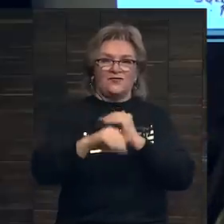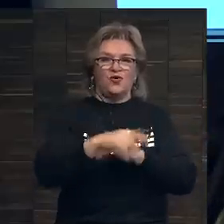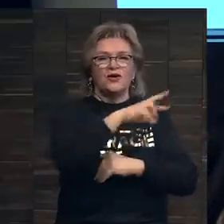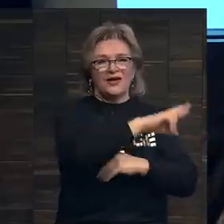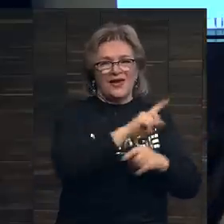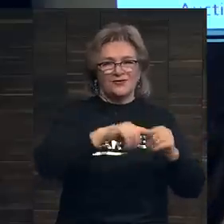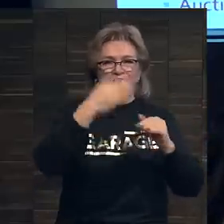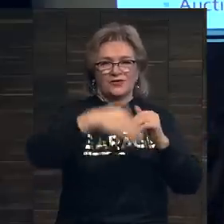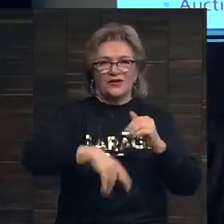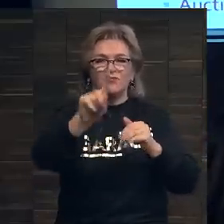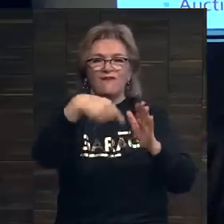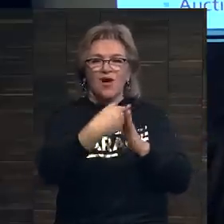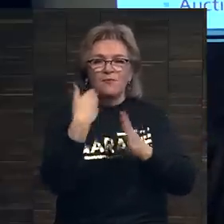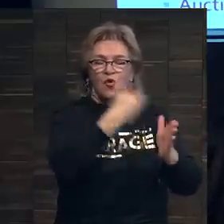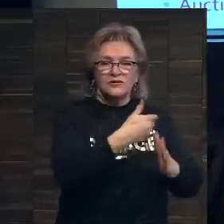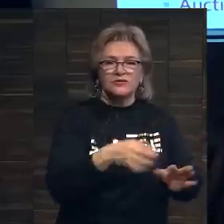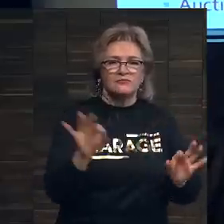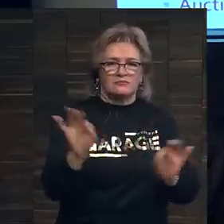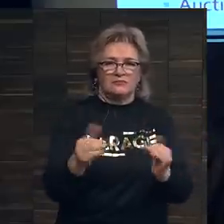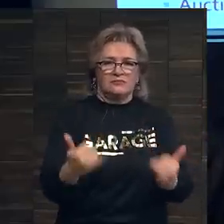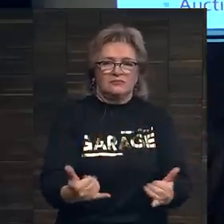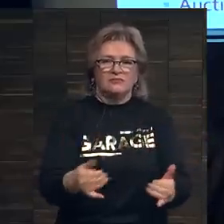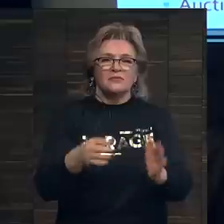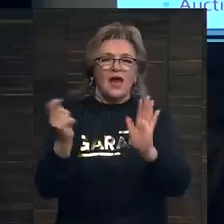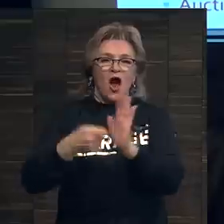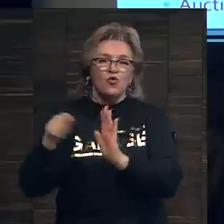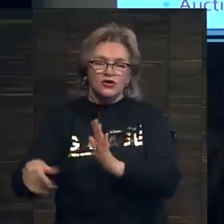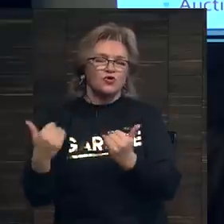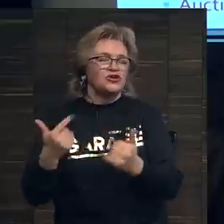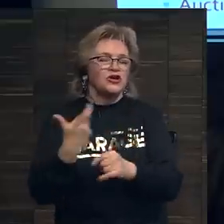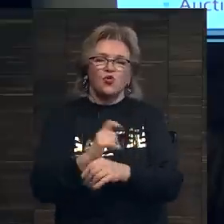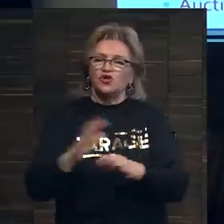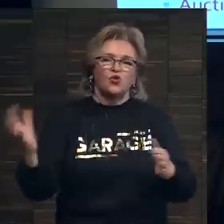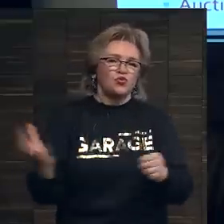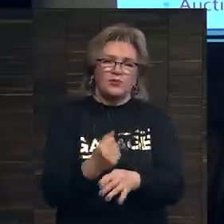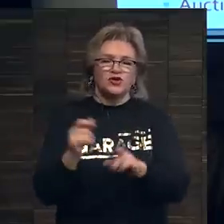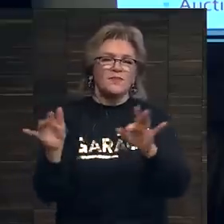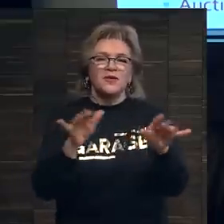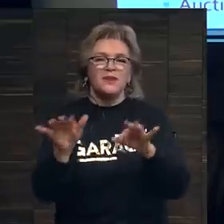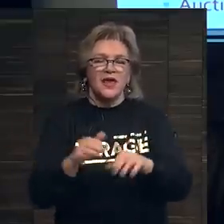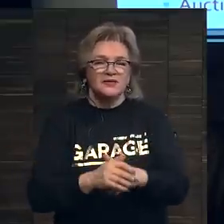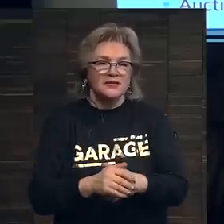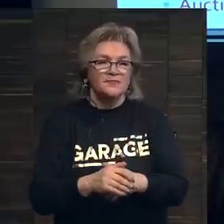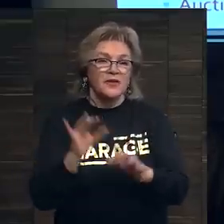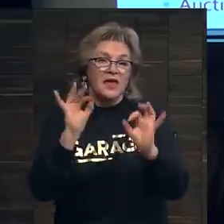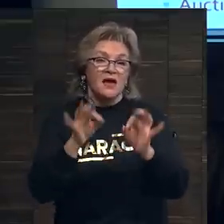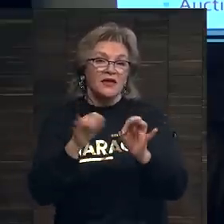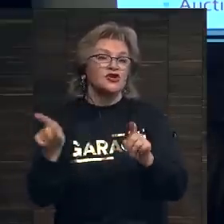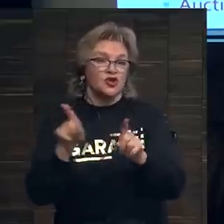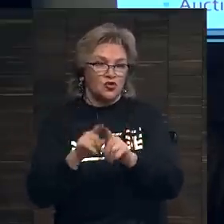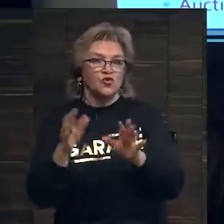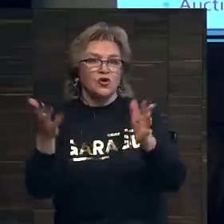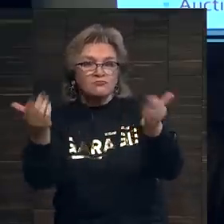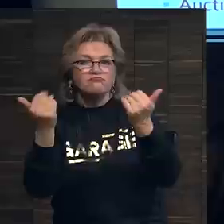скоро закончу и будут ваши вопросы. Онлайновые аукционы сейчас это очень успешные мероприятия. И, конечно, они тоже